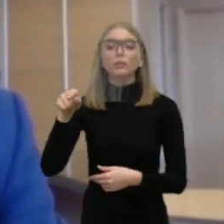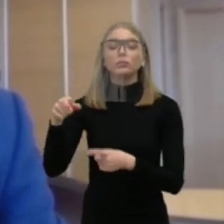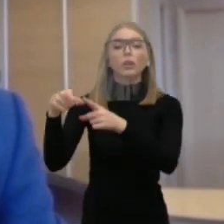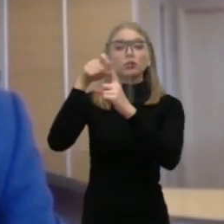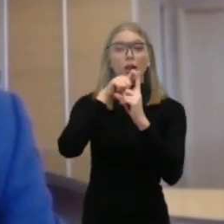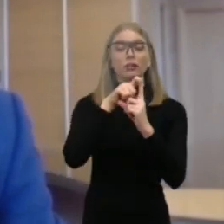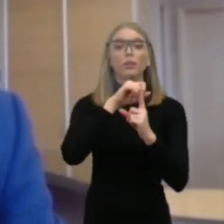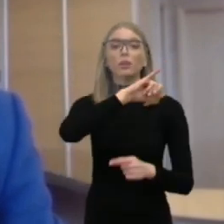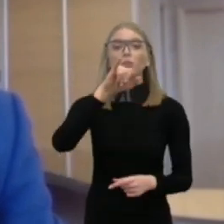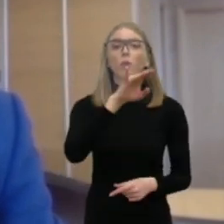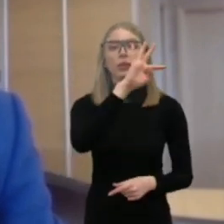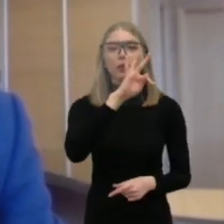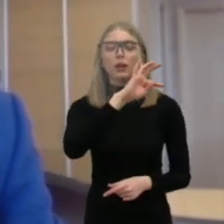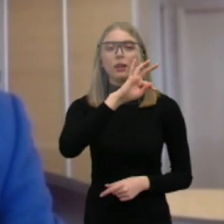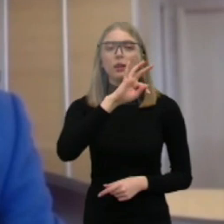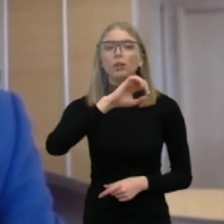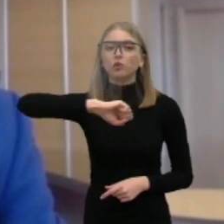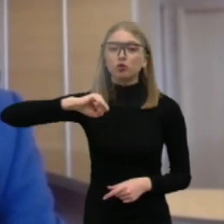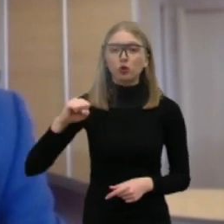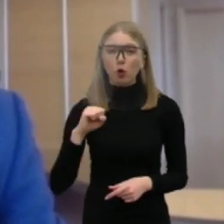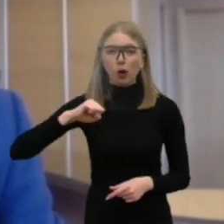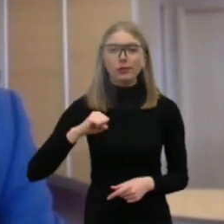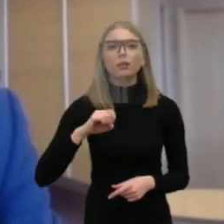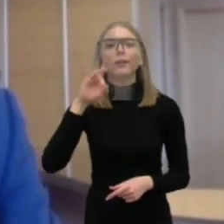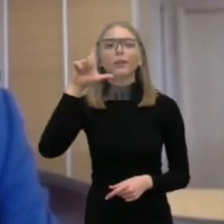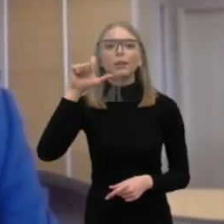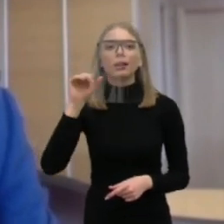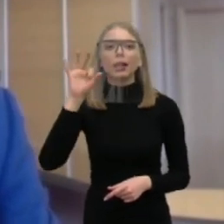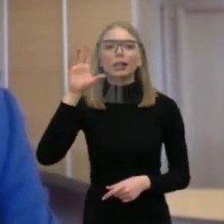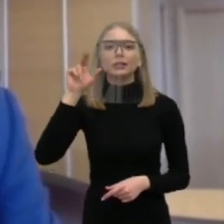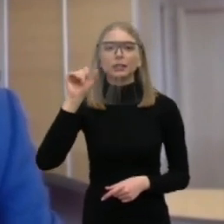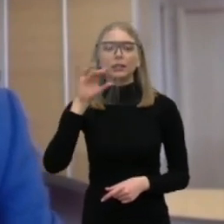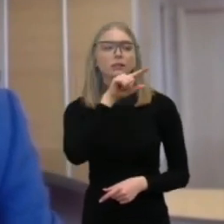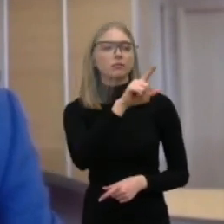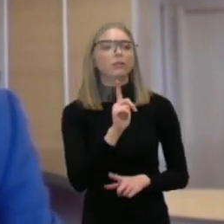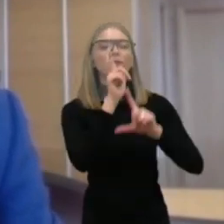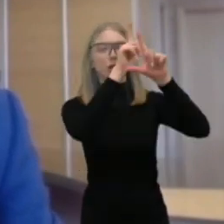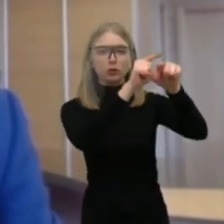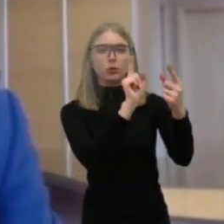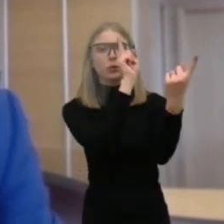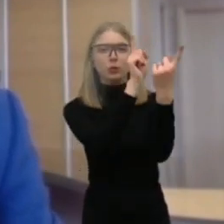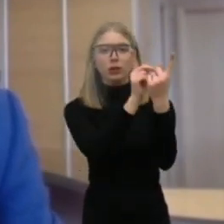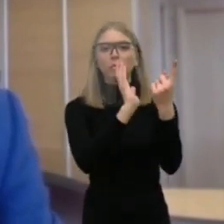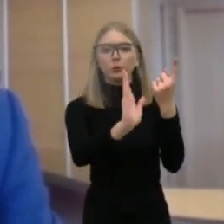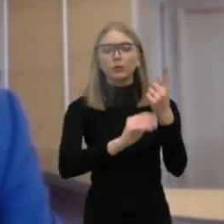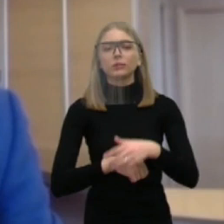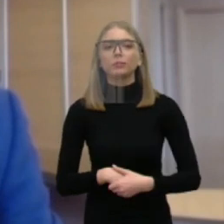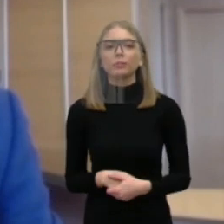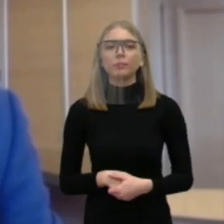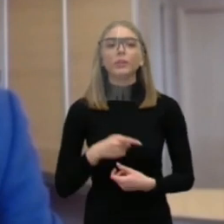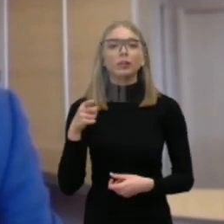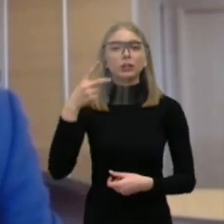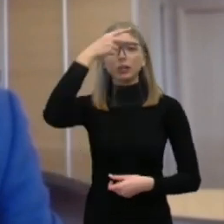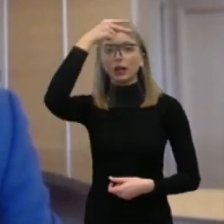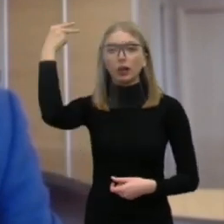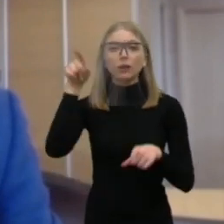susitikime Škotijoje, Glaskėje. Čia aptarėme iniciatyvas, kurios galėtų būti inicijuojamos Lietuvos